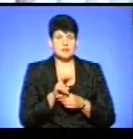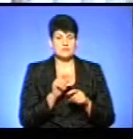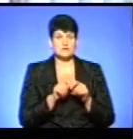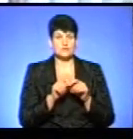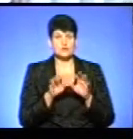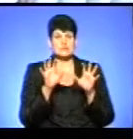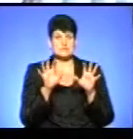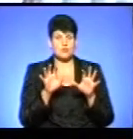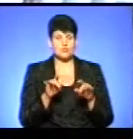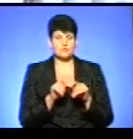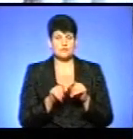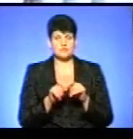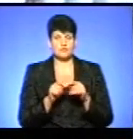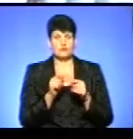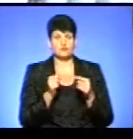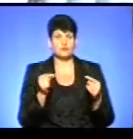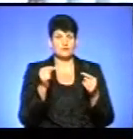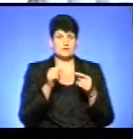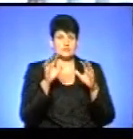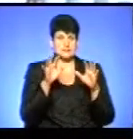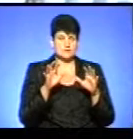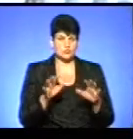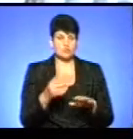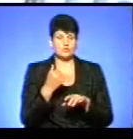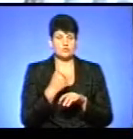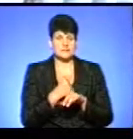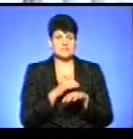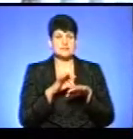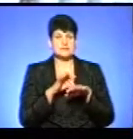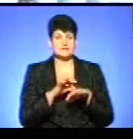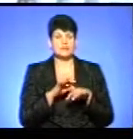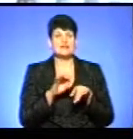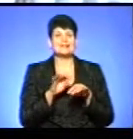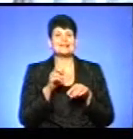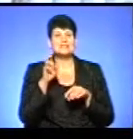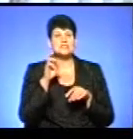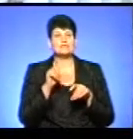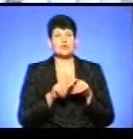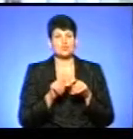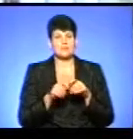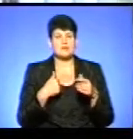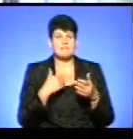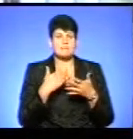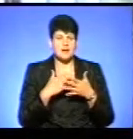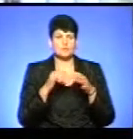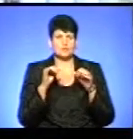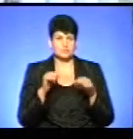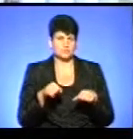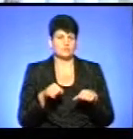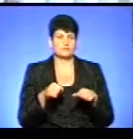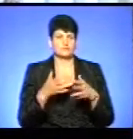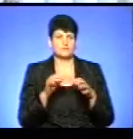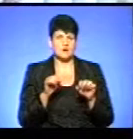законну перевірку в відповідності до закону про основні засади здійснення державного контролю. Ми маємо ці повноваження прописані в